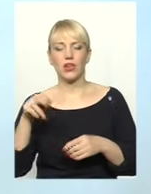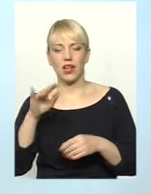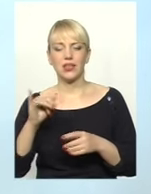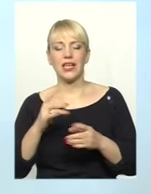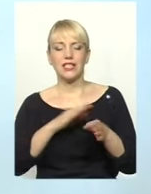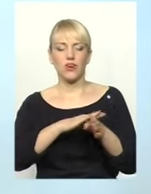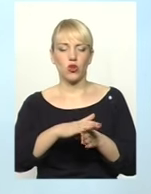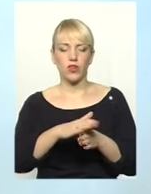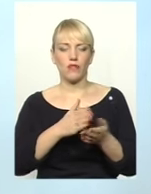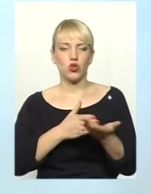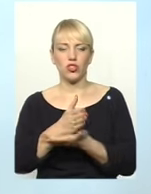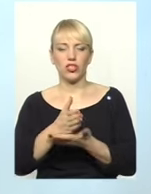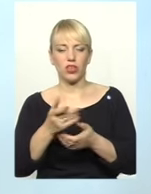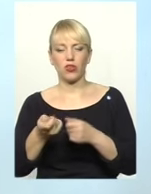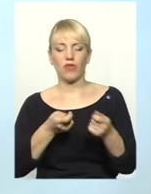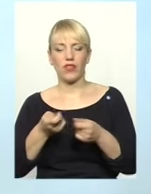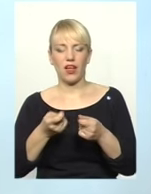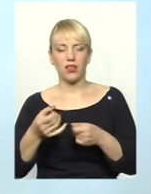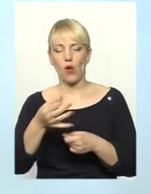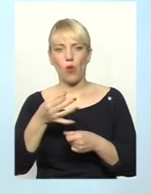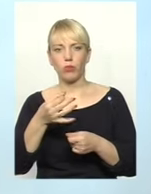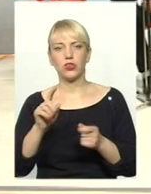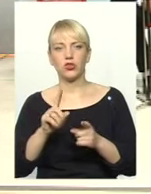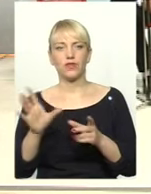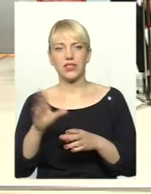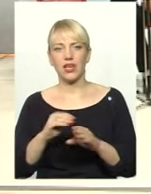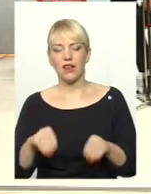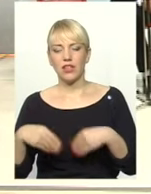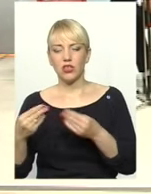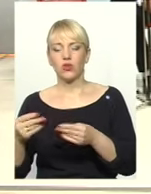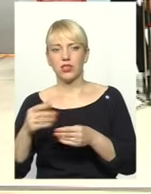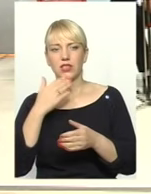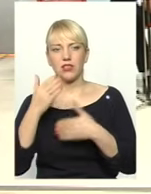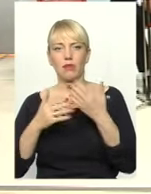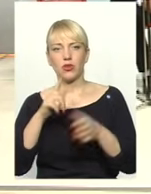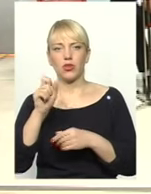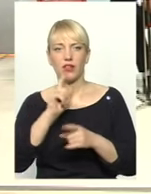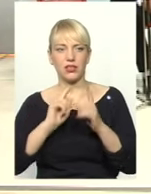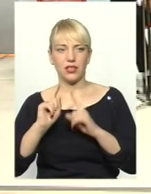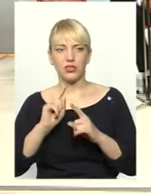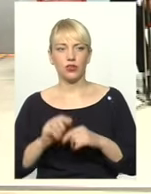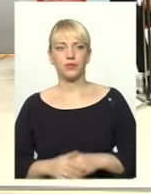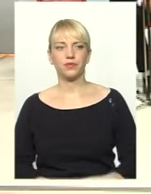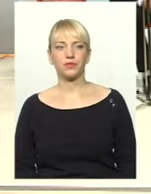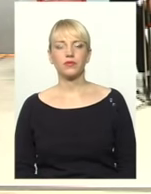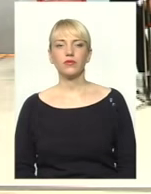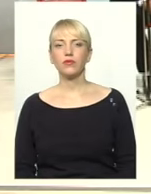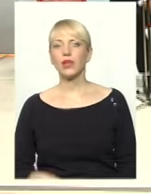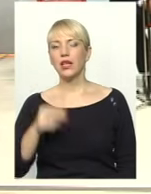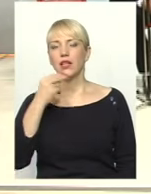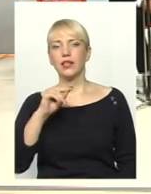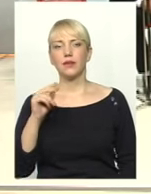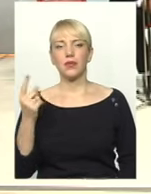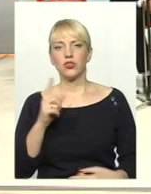гілкою влади області, що все виноситься з запитом на сесію. Ну, найперше хочу